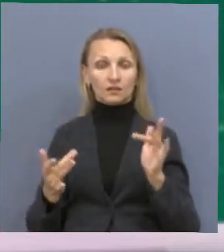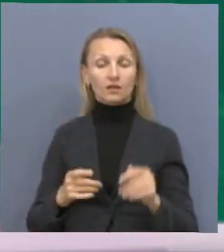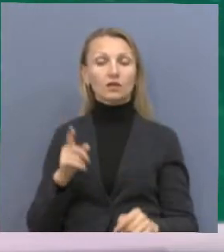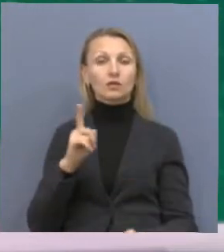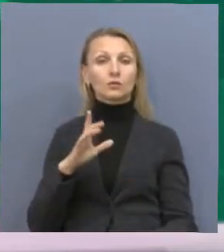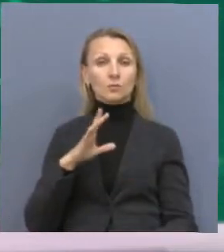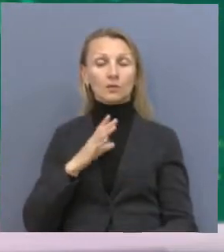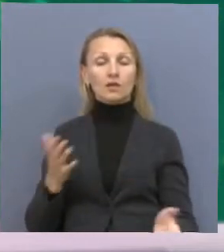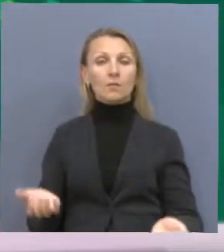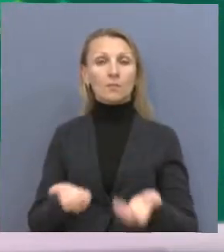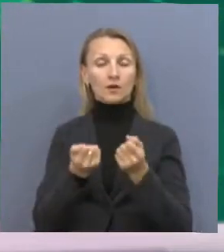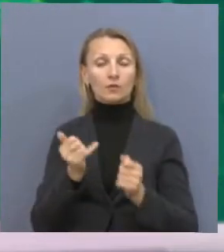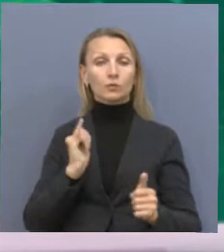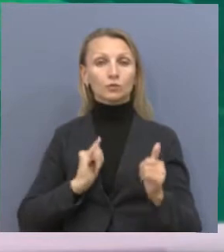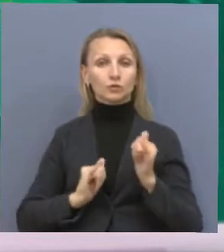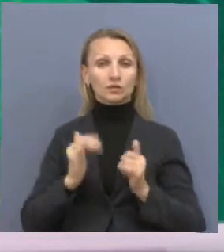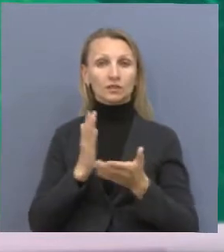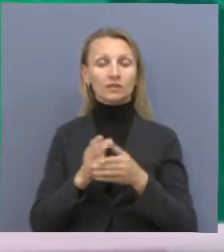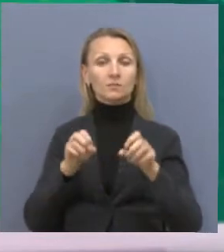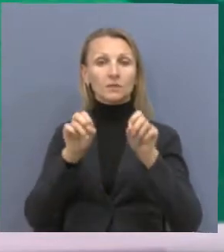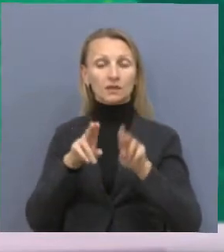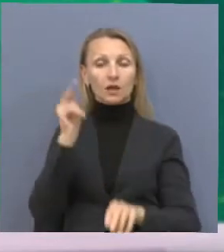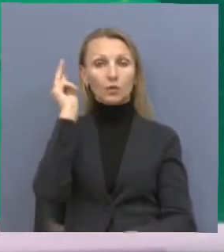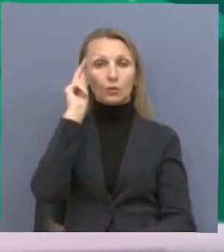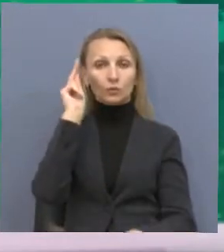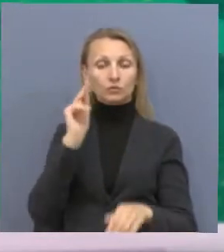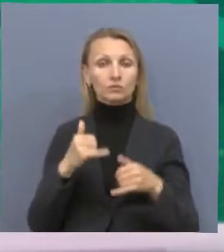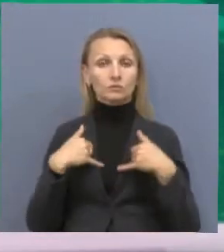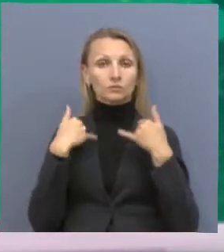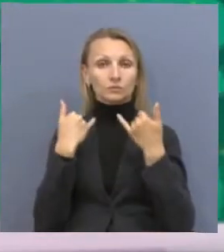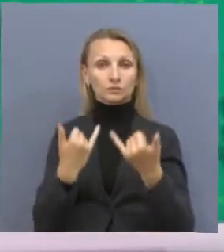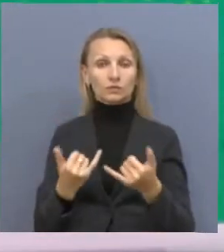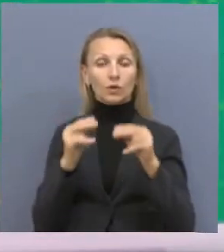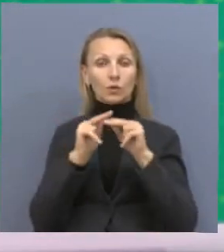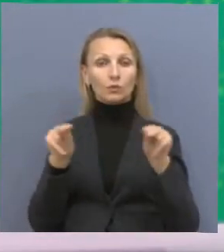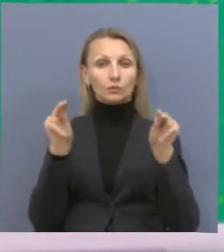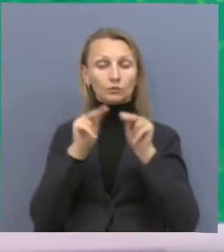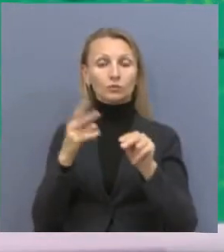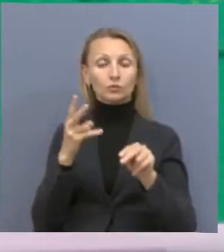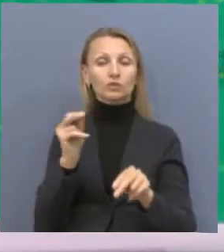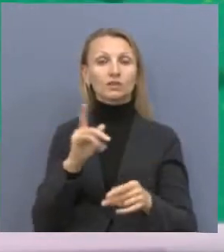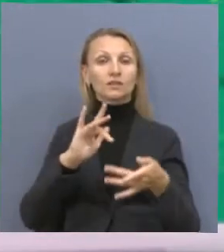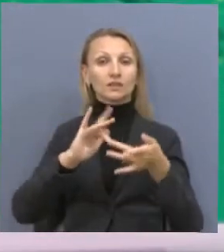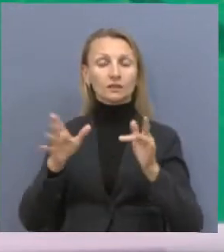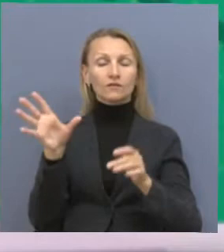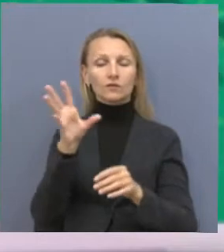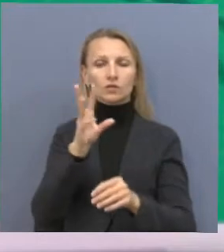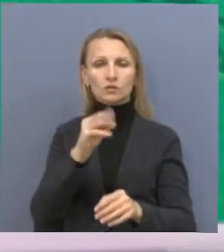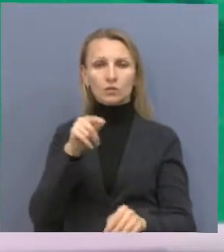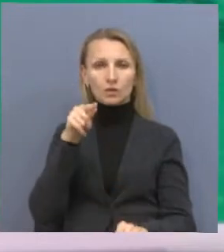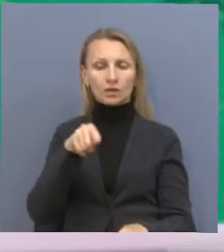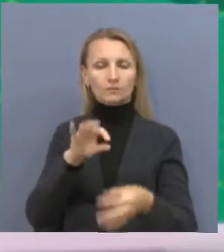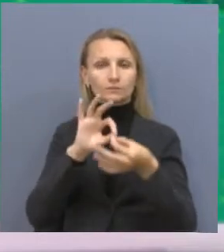методической поддержки педагогов организованы специальные курсы «Учись – учить дистанционно». В них продумано все – от